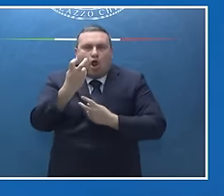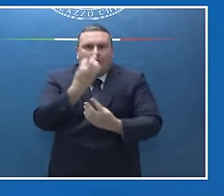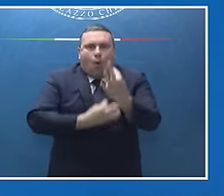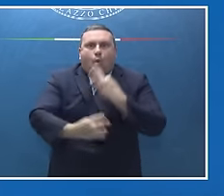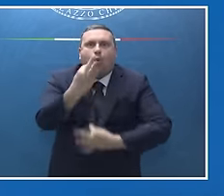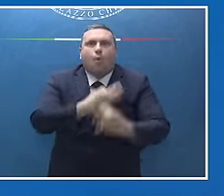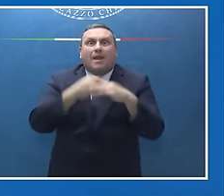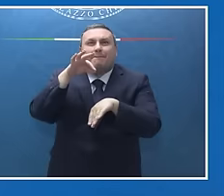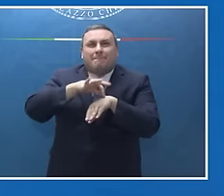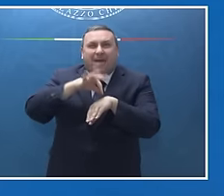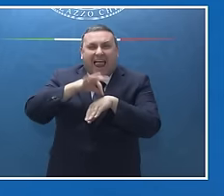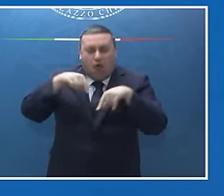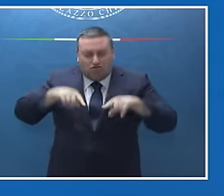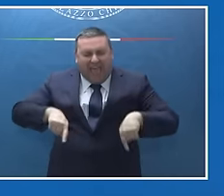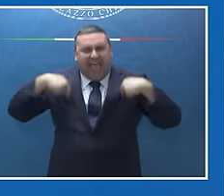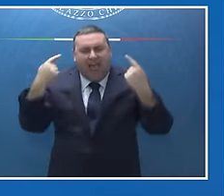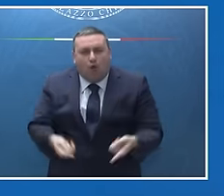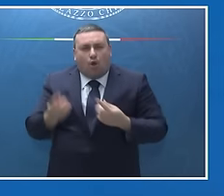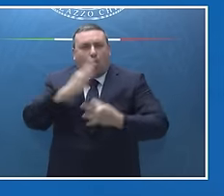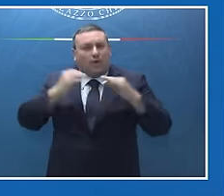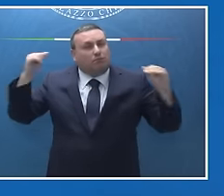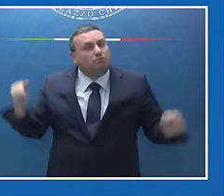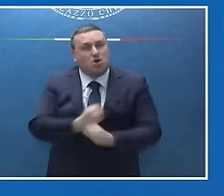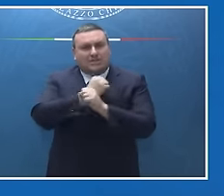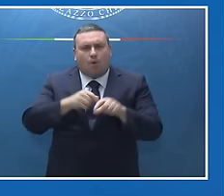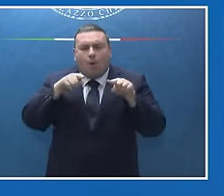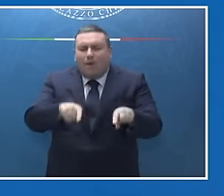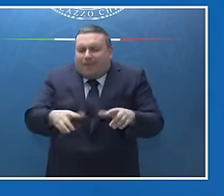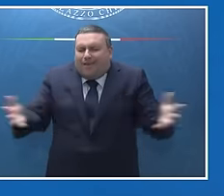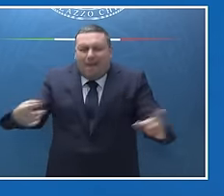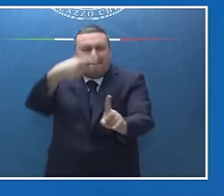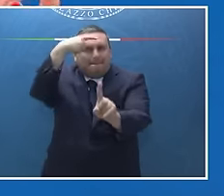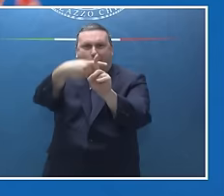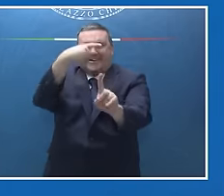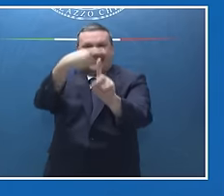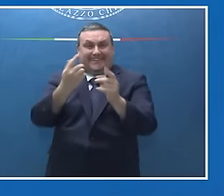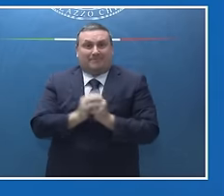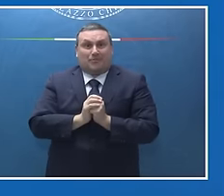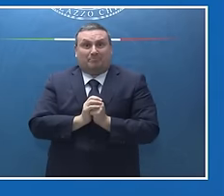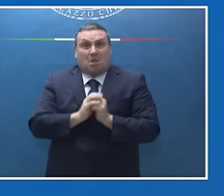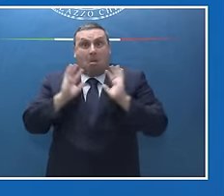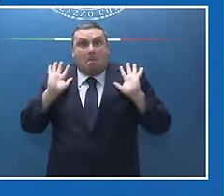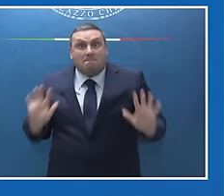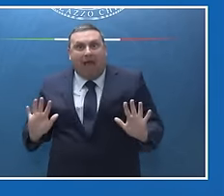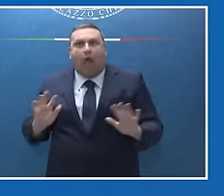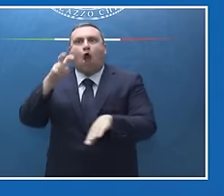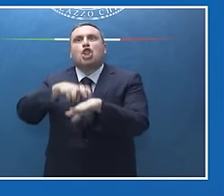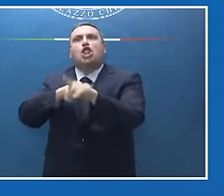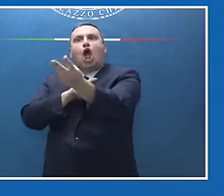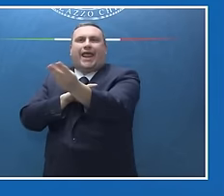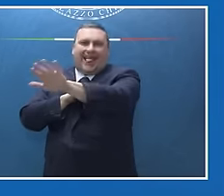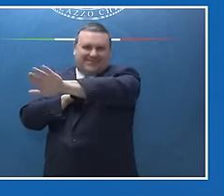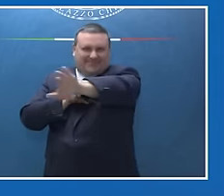malattie che oggi non conosciamo, quello è uno sviluppo positivo. Ma se noi pensiamo che possiamo sostituire i medici con delle